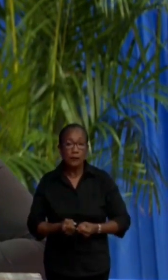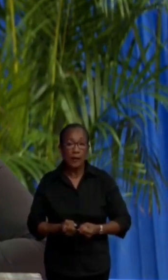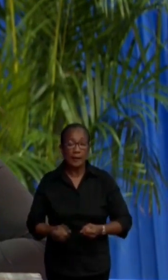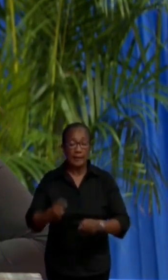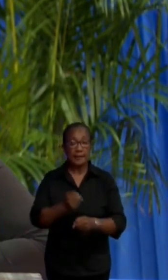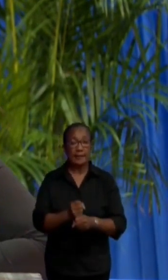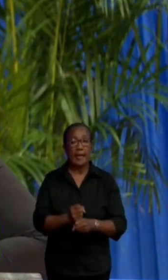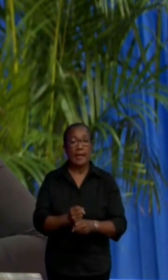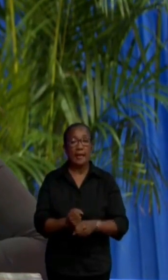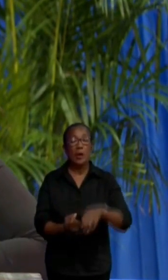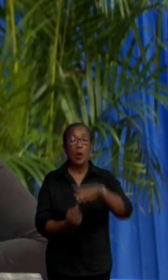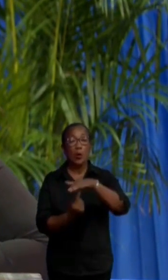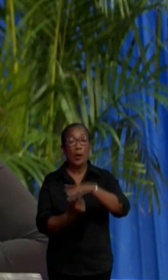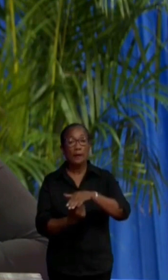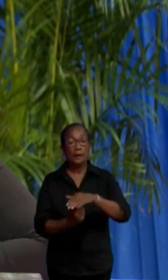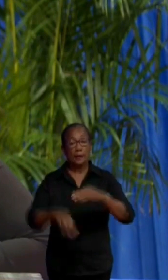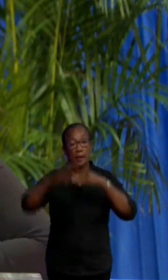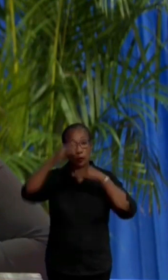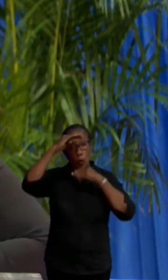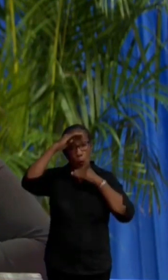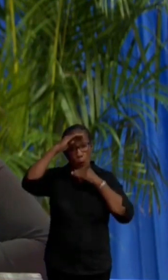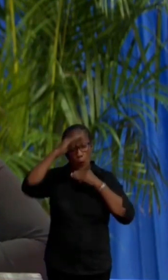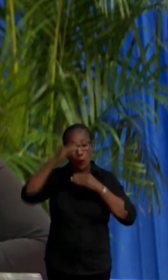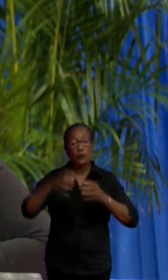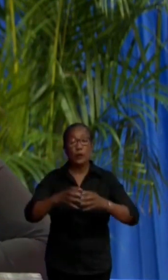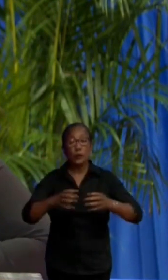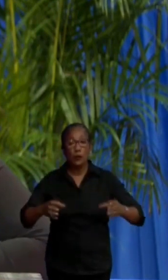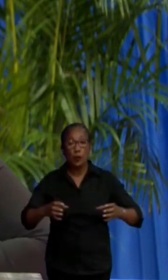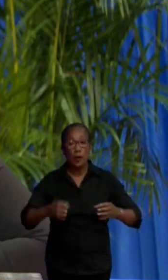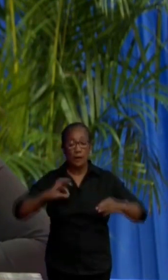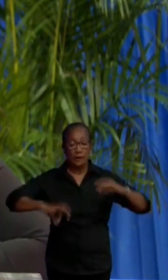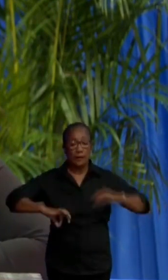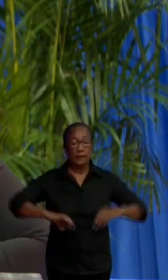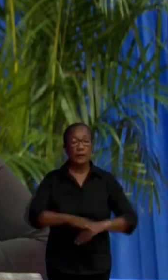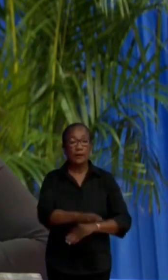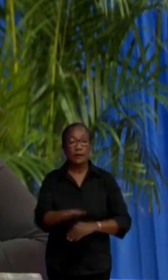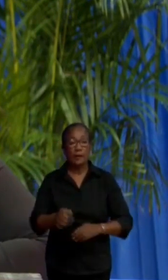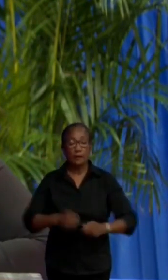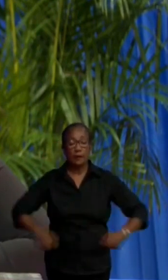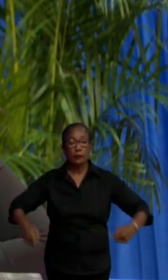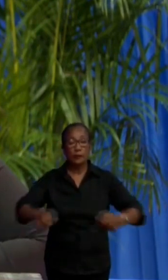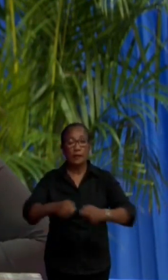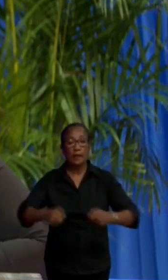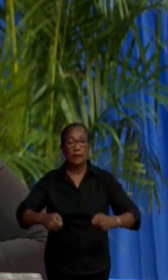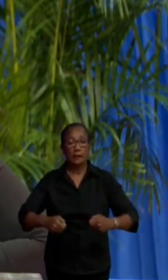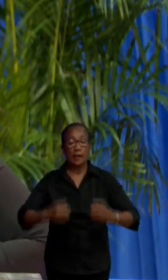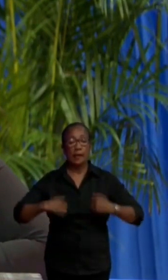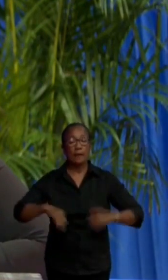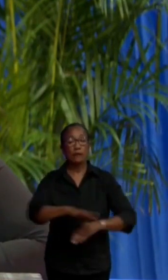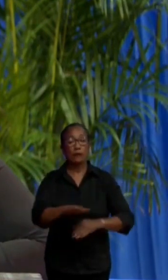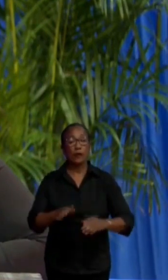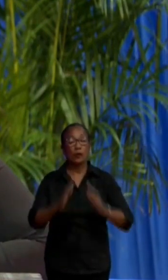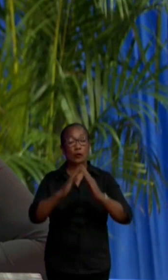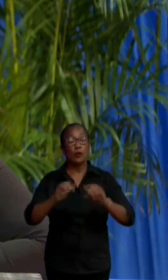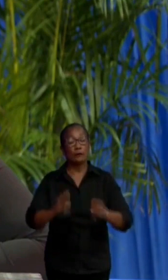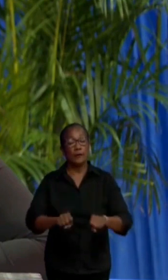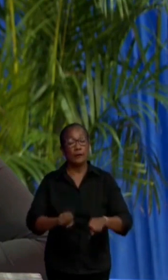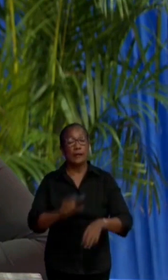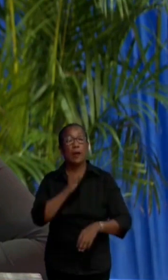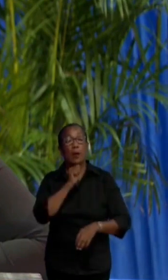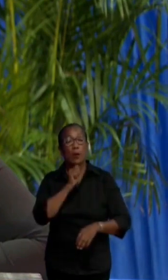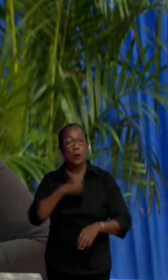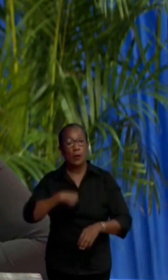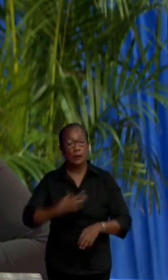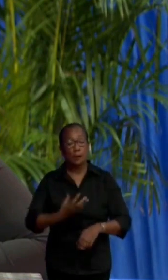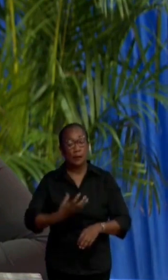waterkant, dus op het hoofdbureau van het ministerie van Sociale Zaken en Volksgezondheid. Wat ik wil meegeven is,